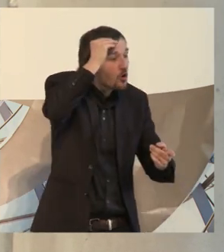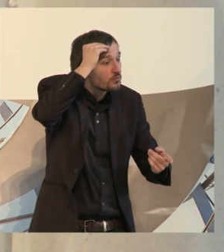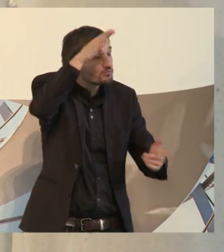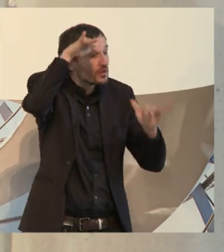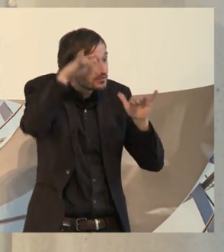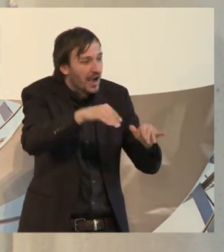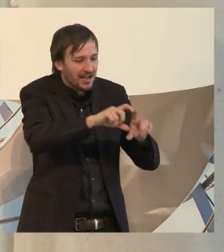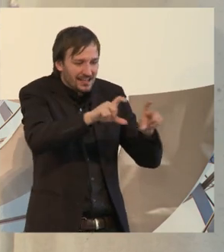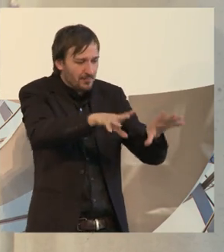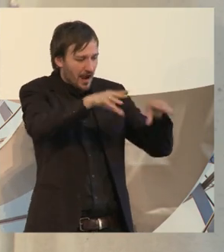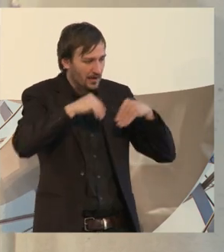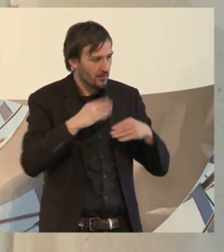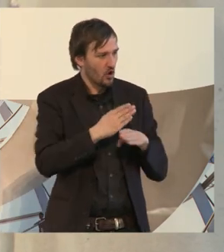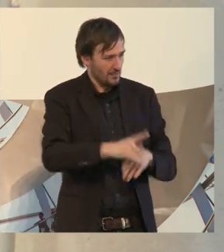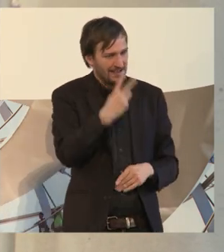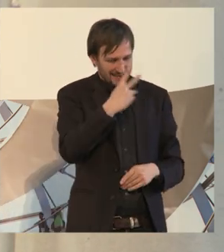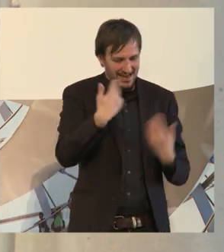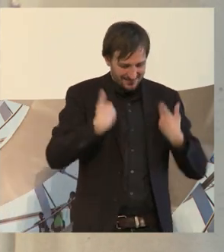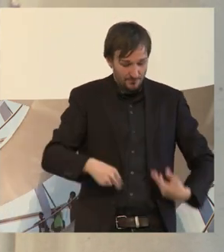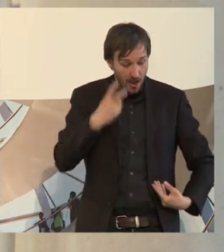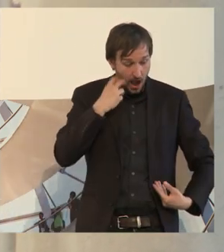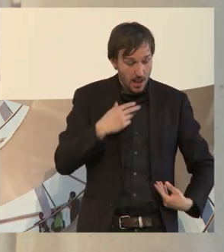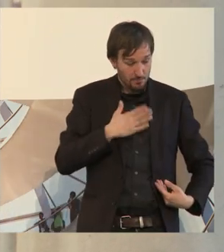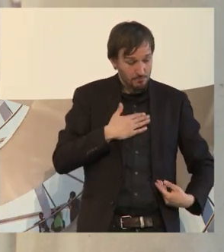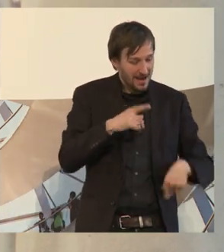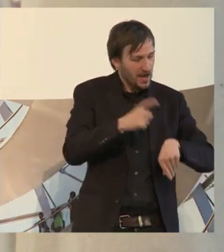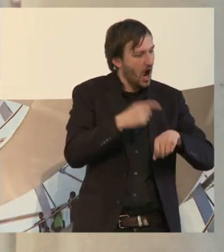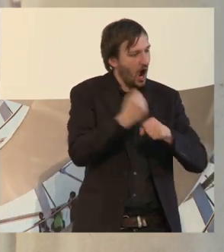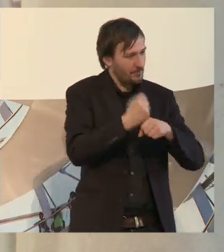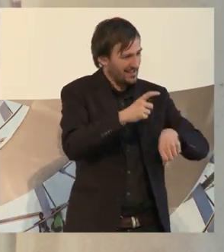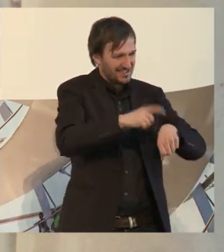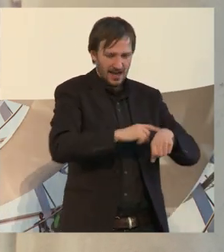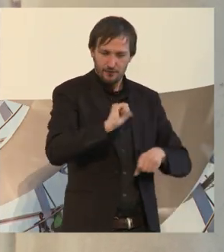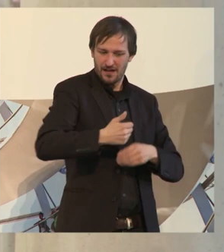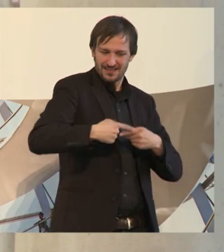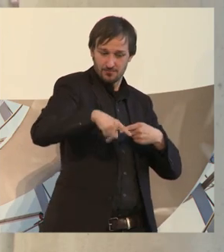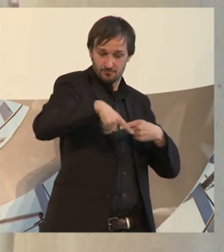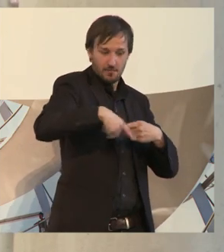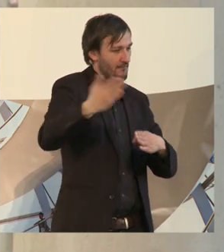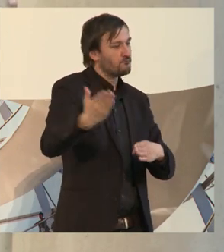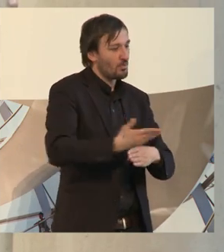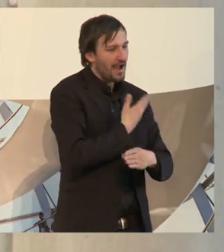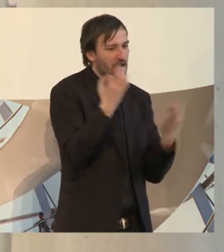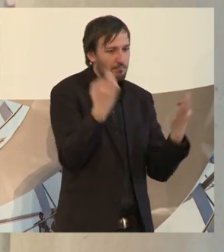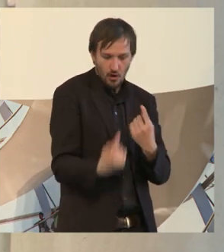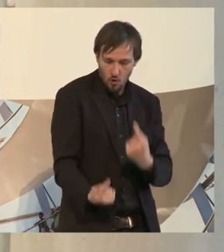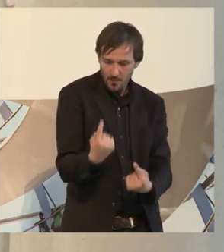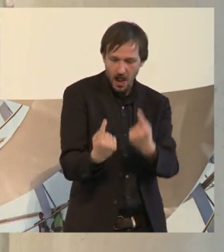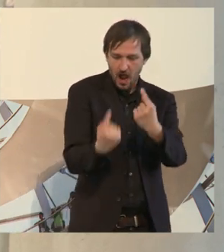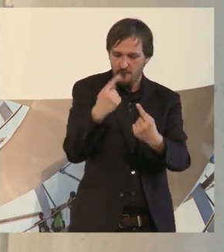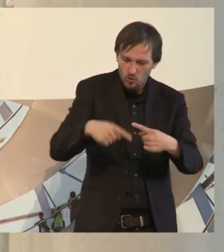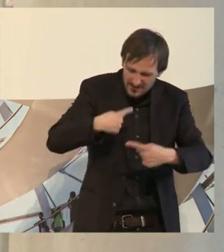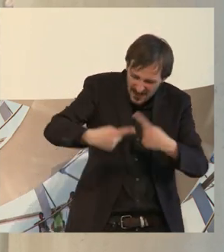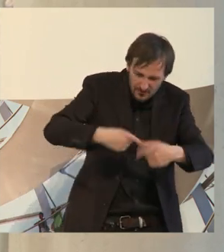nehmen können. Weil bei mir sehen Sie, meine Zeit ist bald abgelaufen, zumindest die Arbeitszeit hoffe ich. Aber es muss auch wieder Leute geben, die danach sich